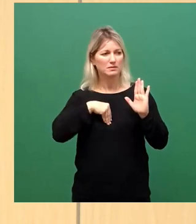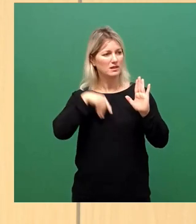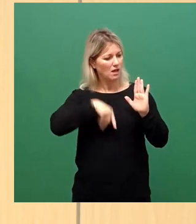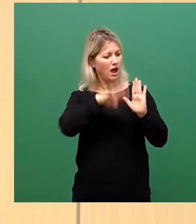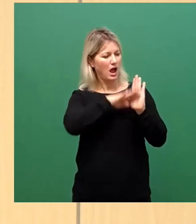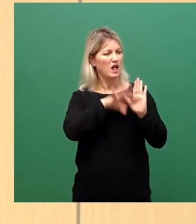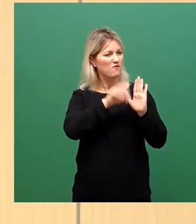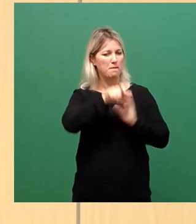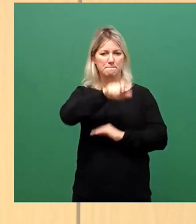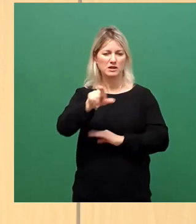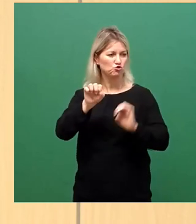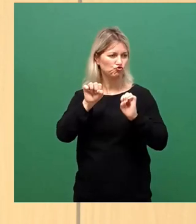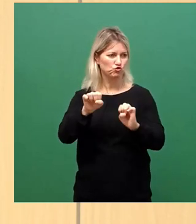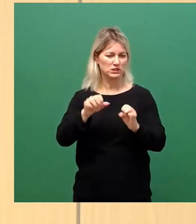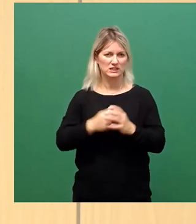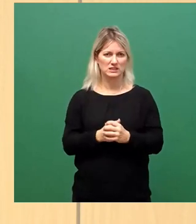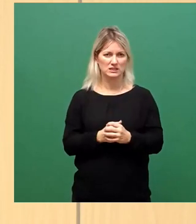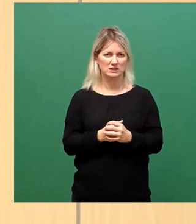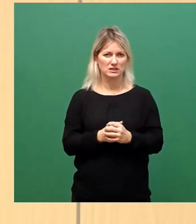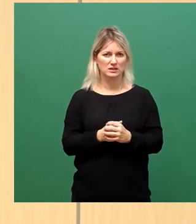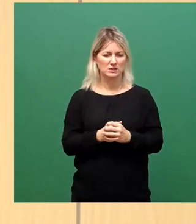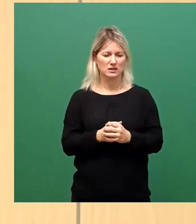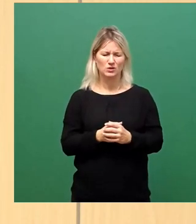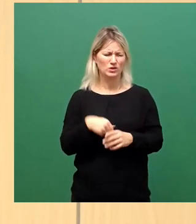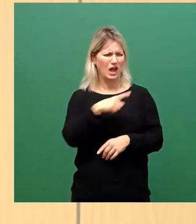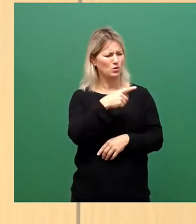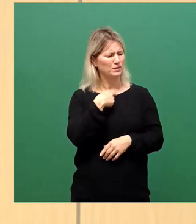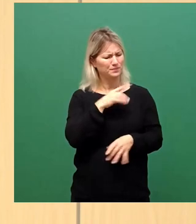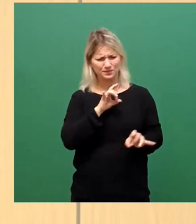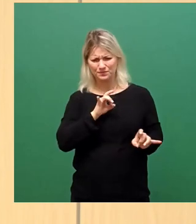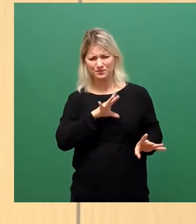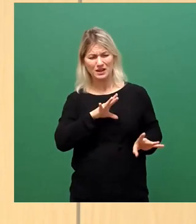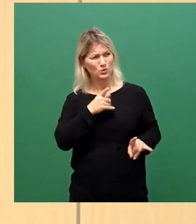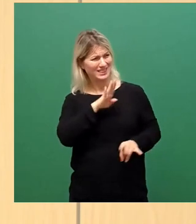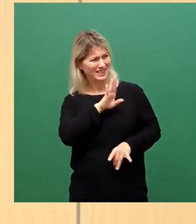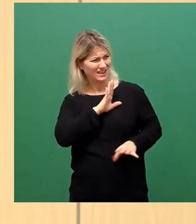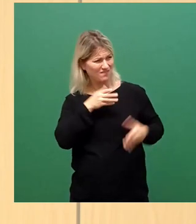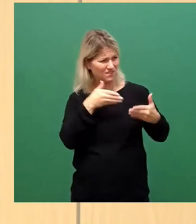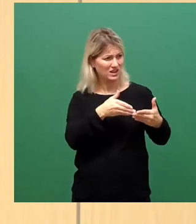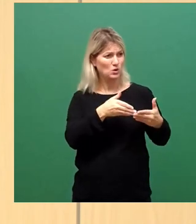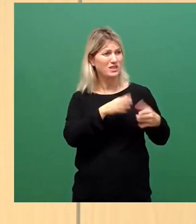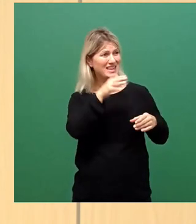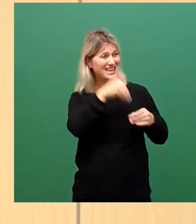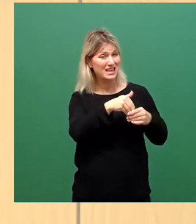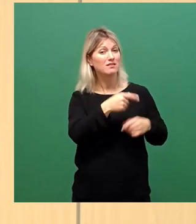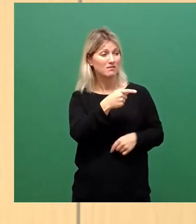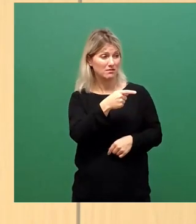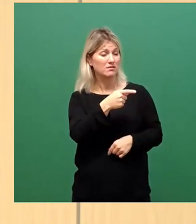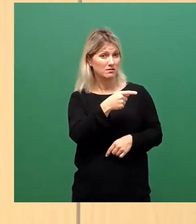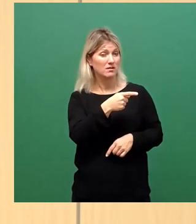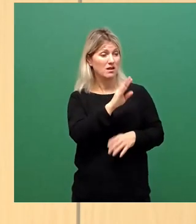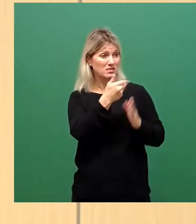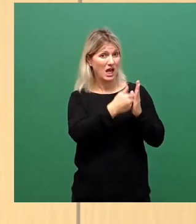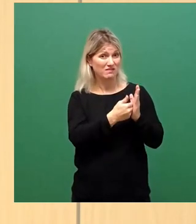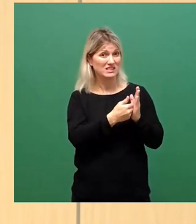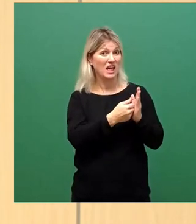will das absolut zurückweisen, vor allem, wenn das aus Ihrer Fraktion kommt, wo nachgewiesenerweise Menschen mit denen zu tun haben, die Herr Hilbert